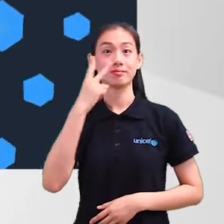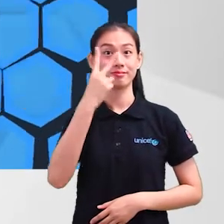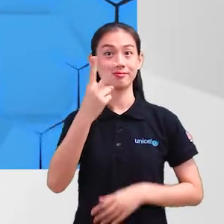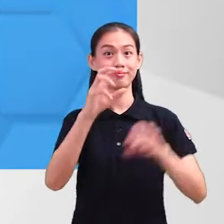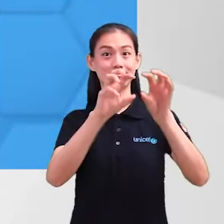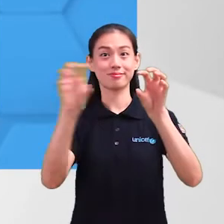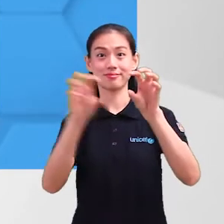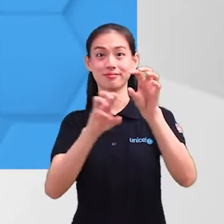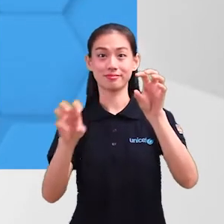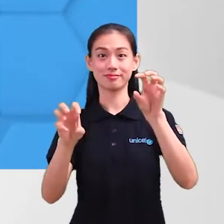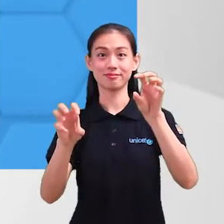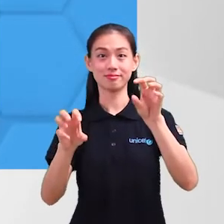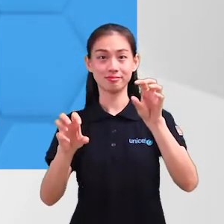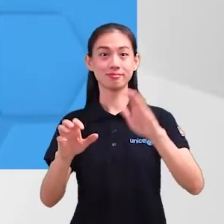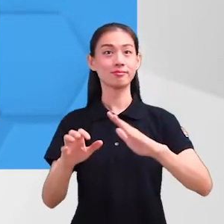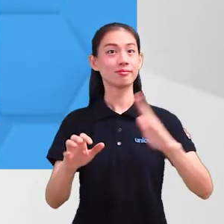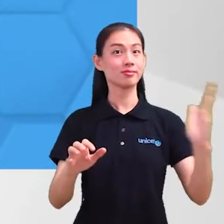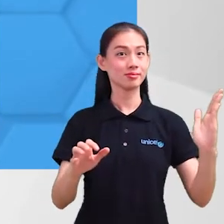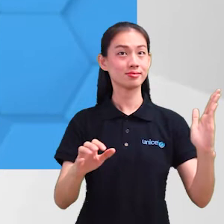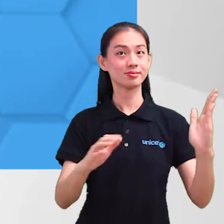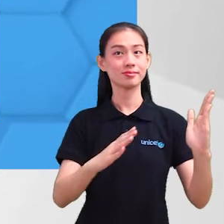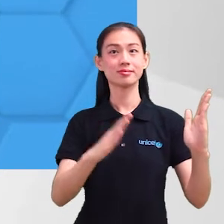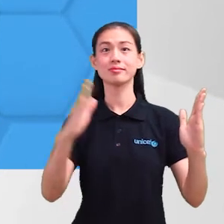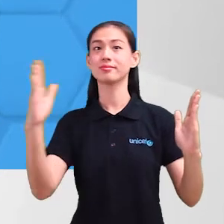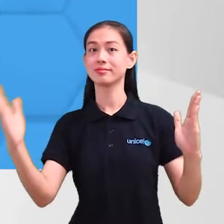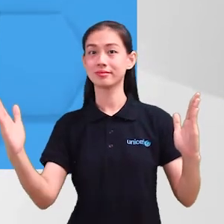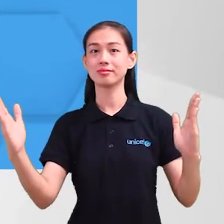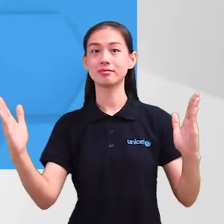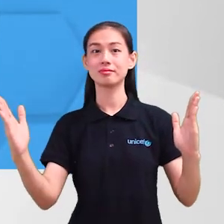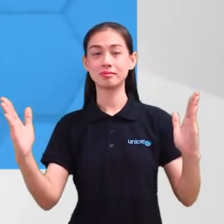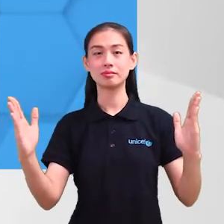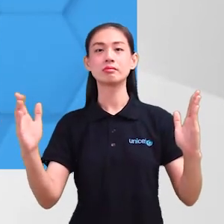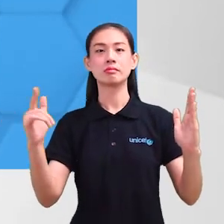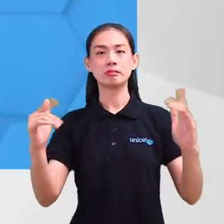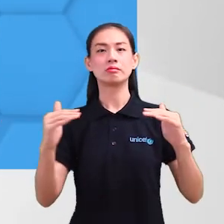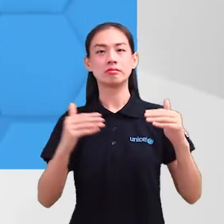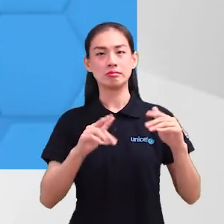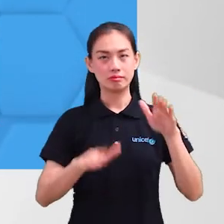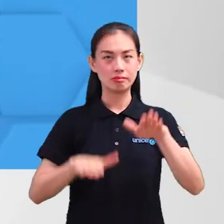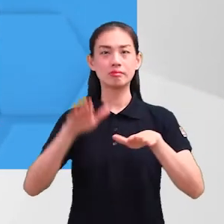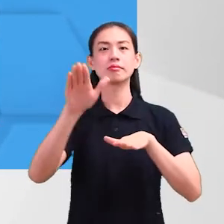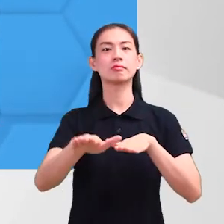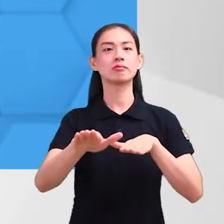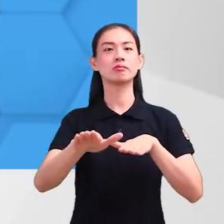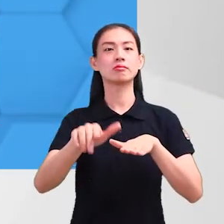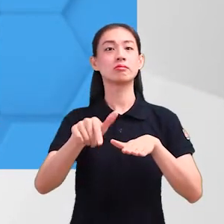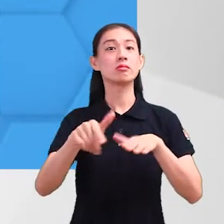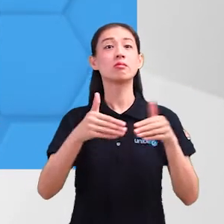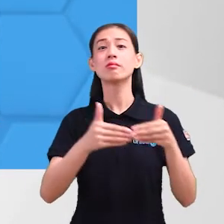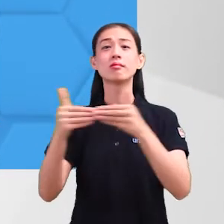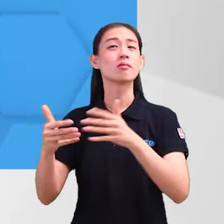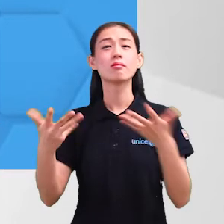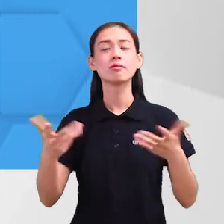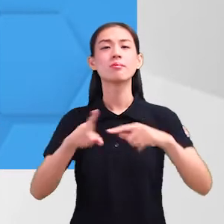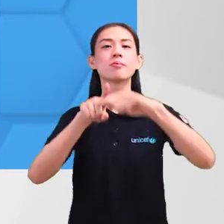Di sini kita boleh melihat carta alir akan cabang ke kiri atau kanan apabila algoritma sampai ke langkah ini